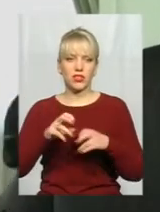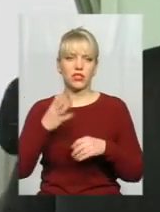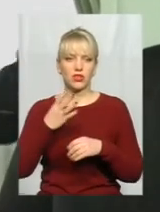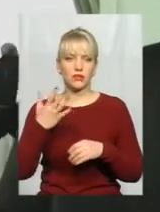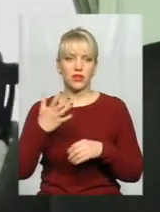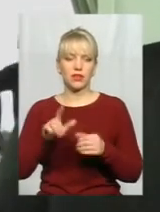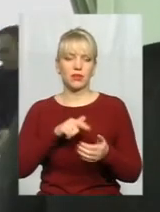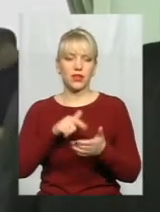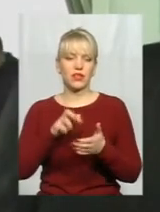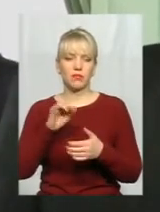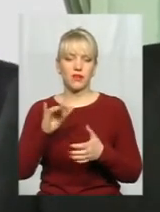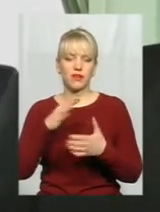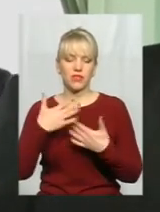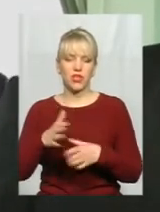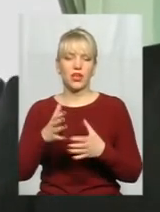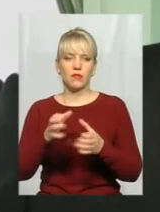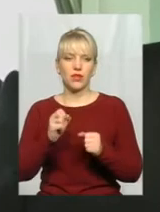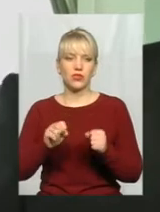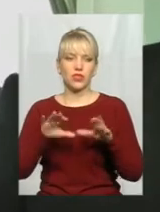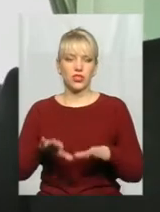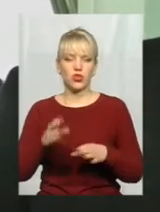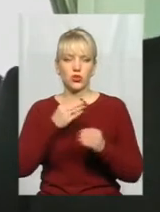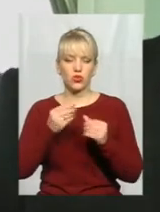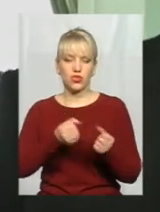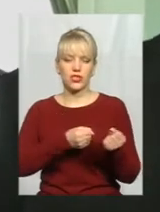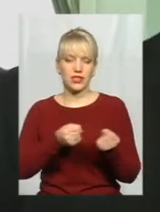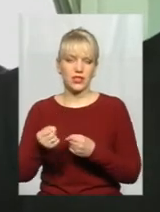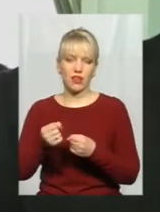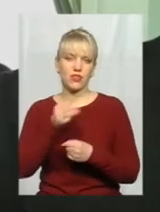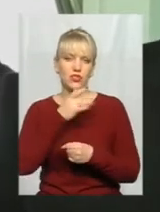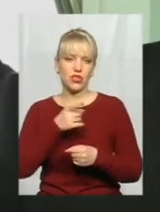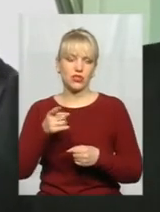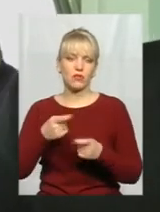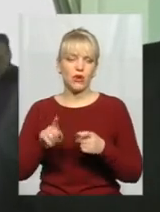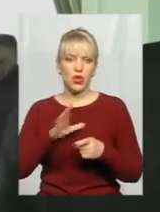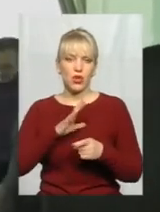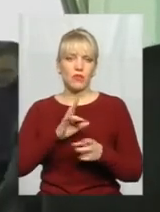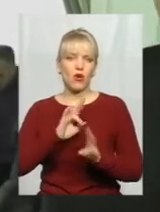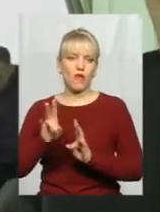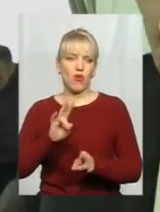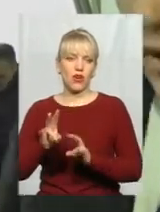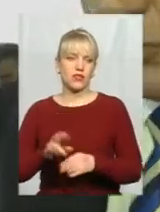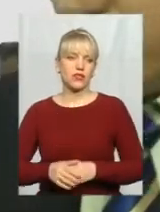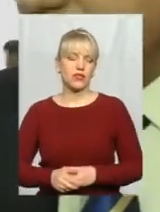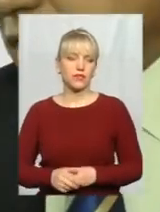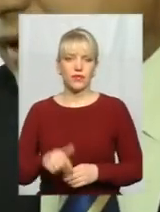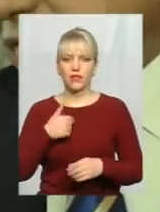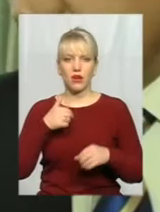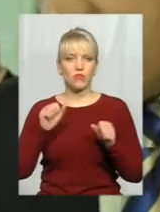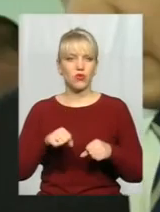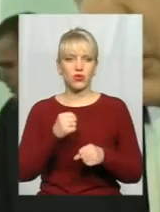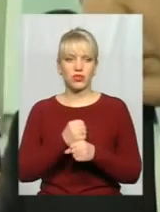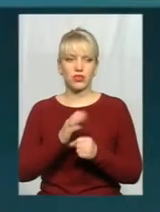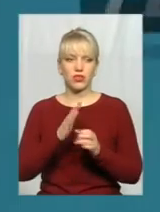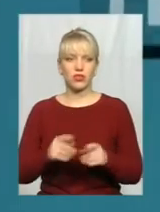рішення. Тобто штучне затягування часу було якраз шляхом тої провокації. Я не знаю. Я можу діяти тільки